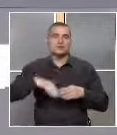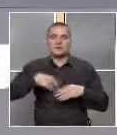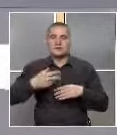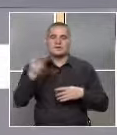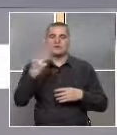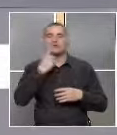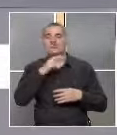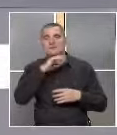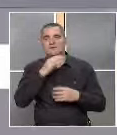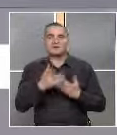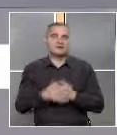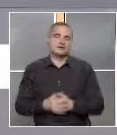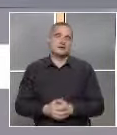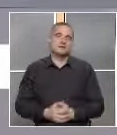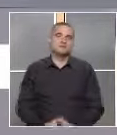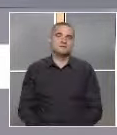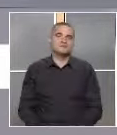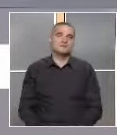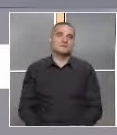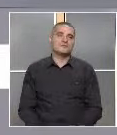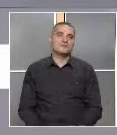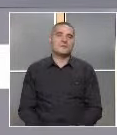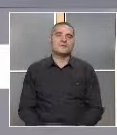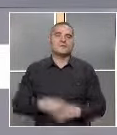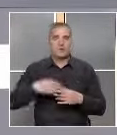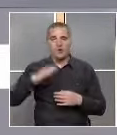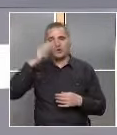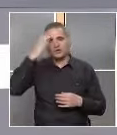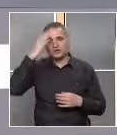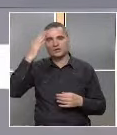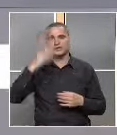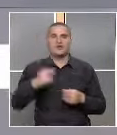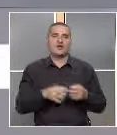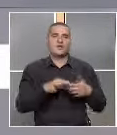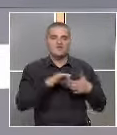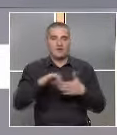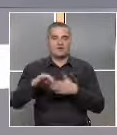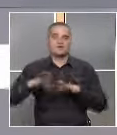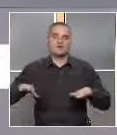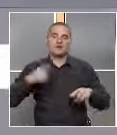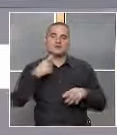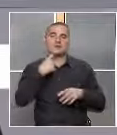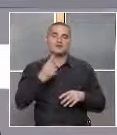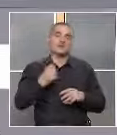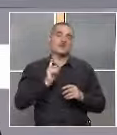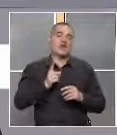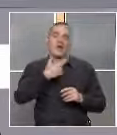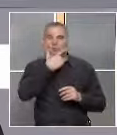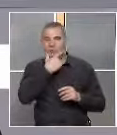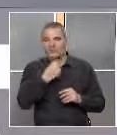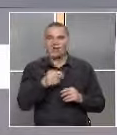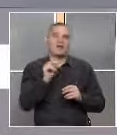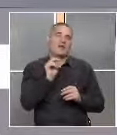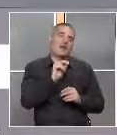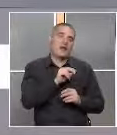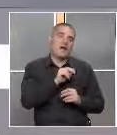годишна възраст. И то много често ги водят децата, защото някой познат и